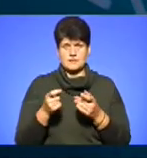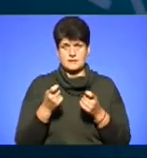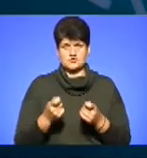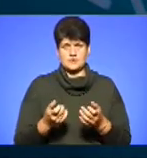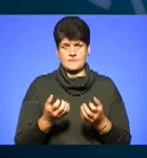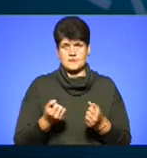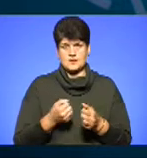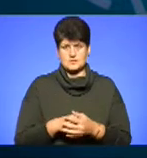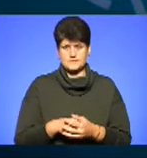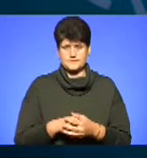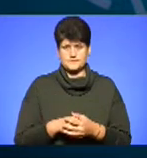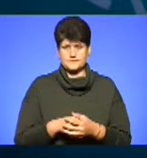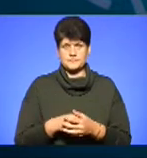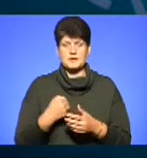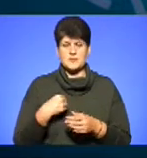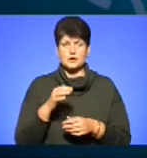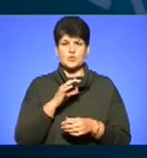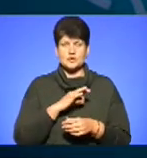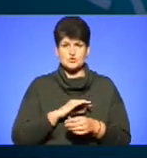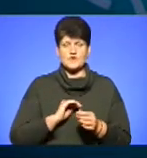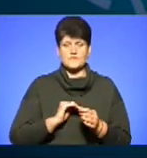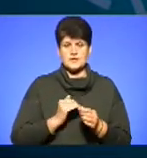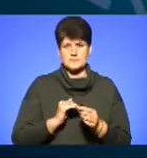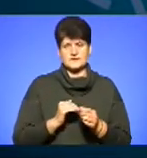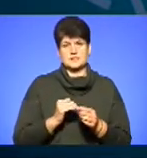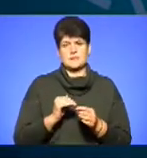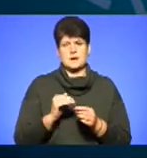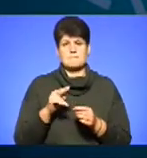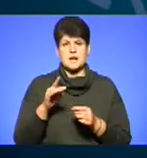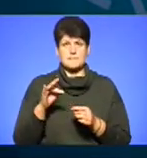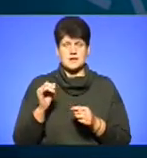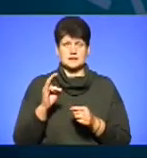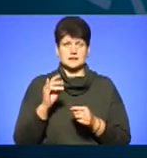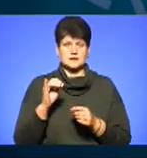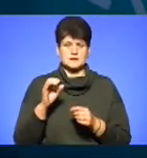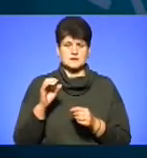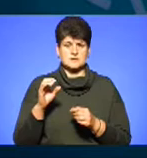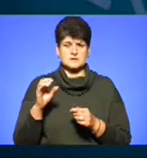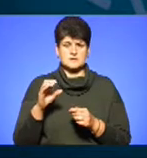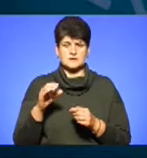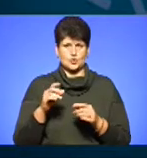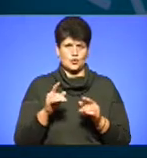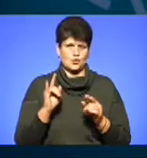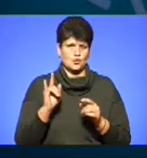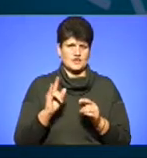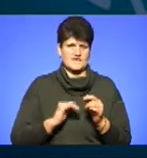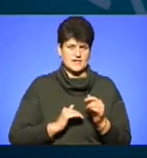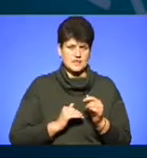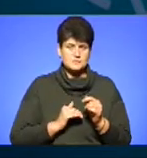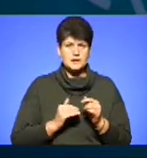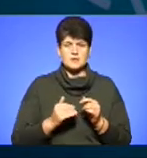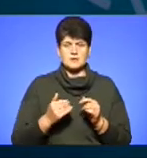Я користуюся фірмовськими препаратами, Нонсанто, ці такі круті фірми. Ми